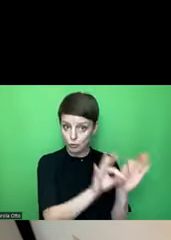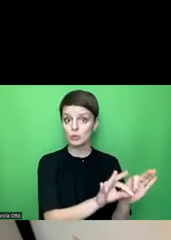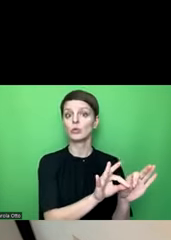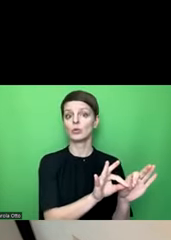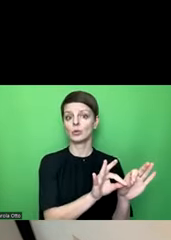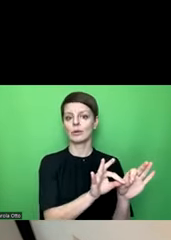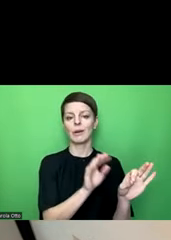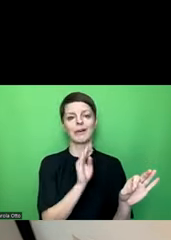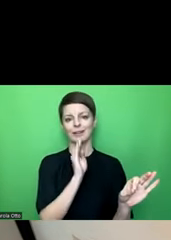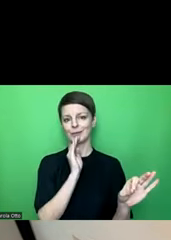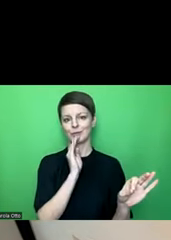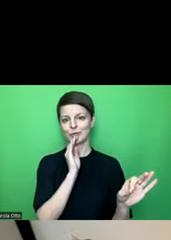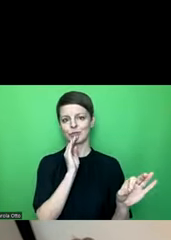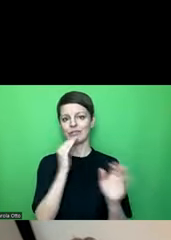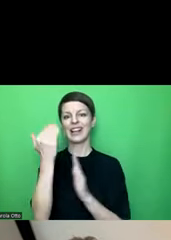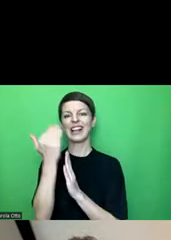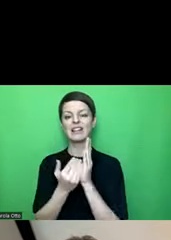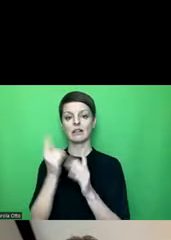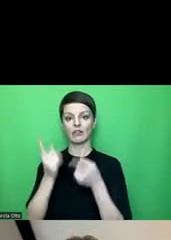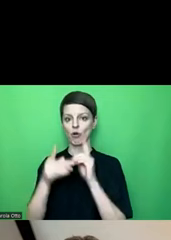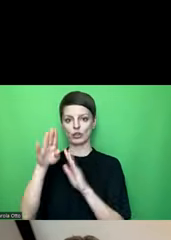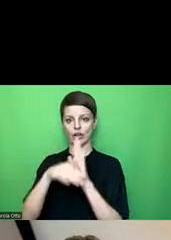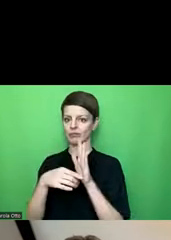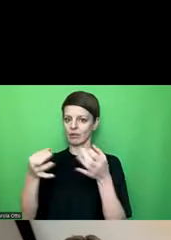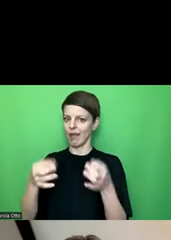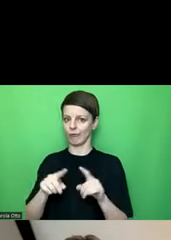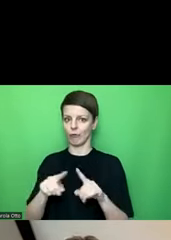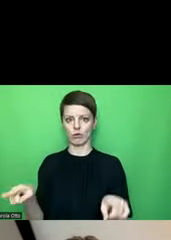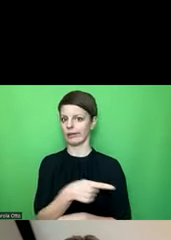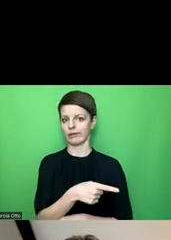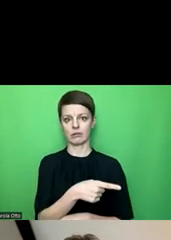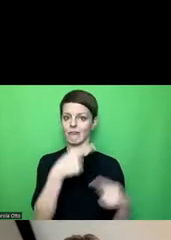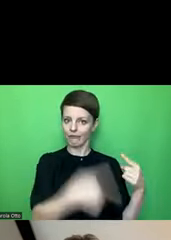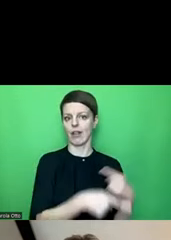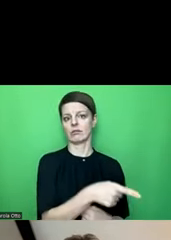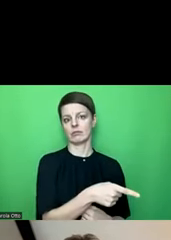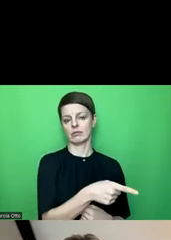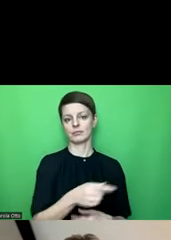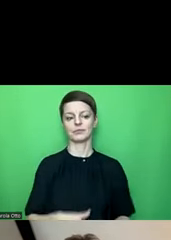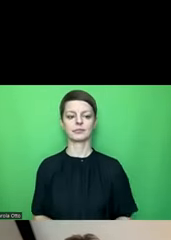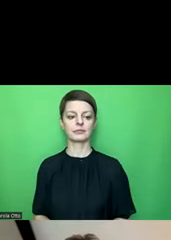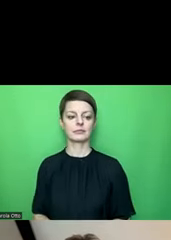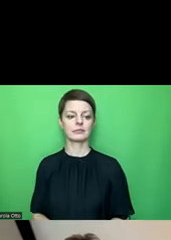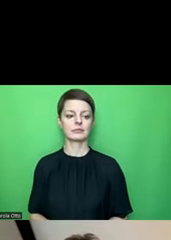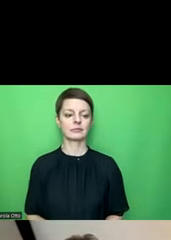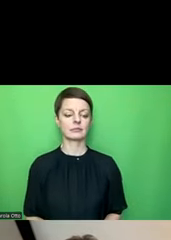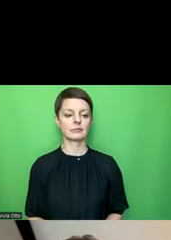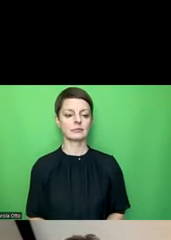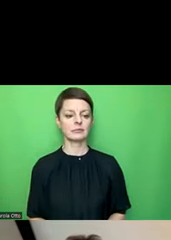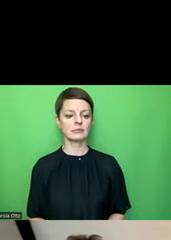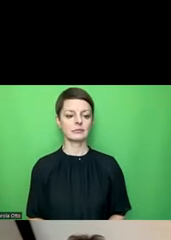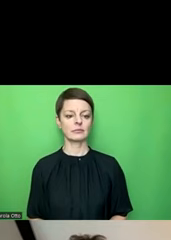der Regel nicht ausreichend, um die gesetzlichen Vorschriften zu erfüllen. Hier in dieser Checkliste haben wir es eingeteilt in